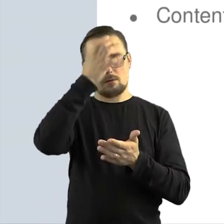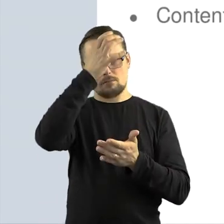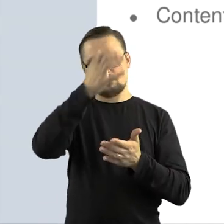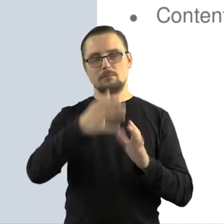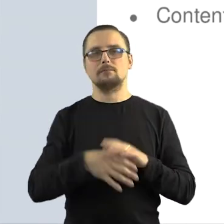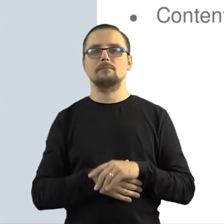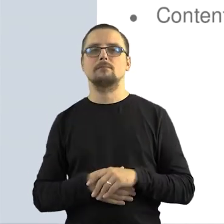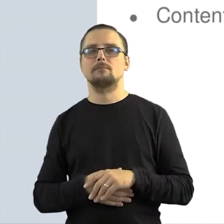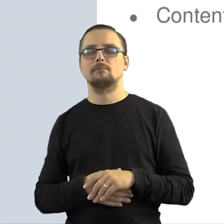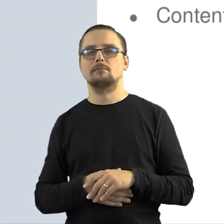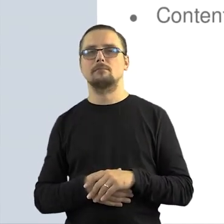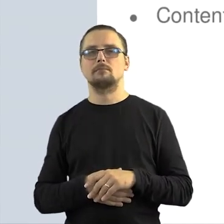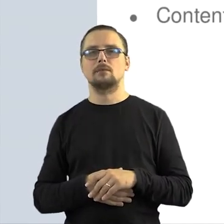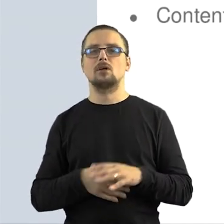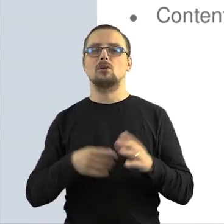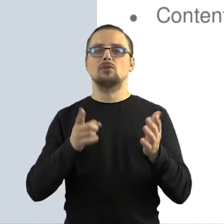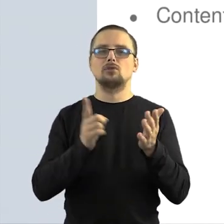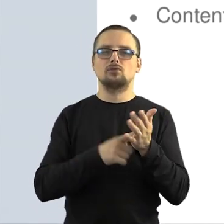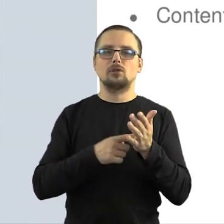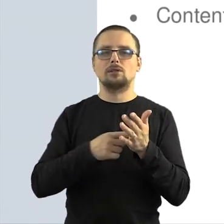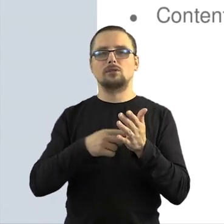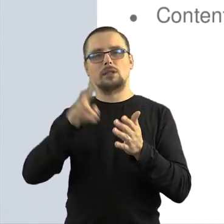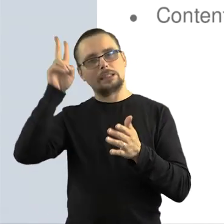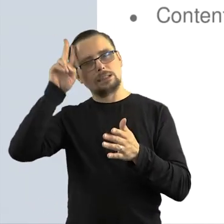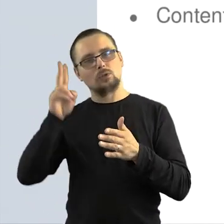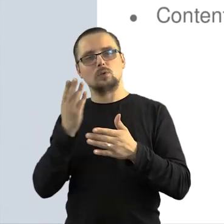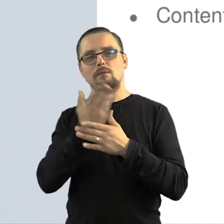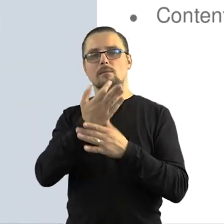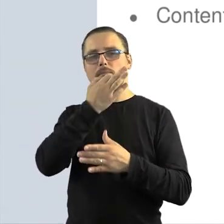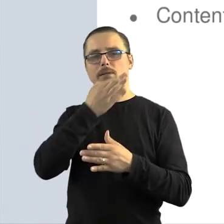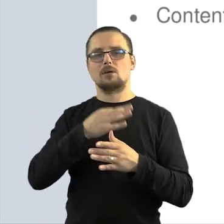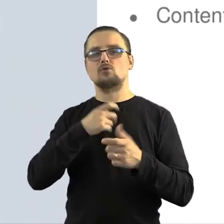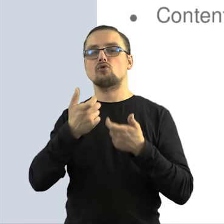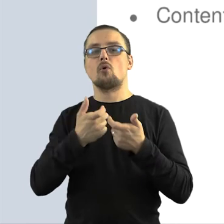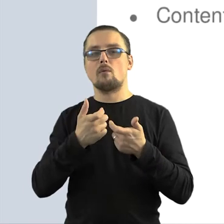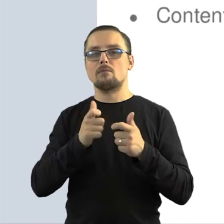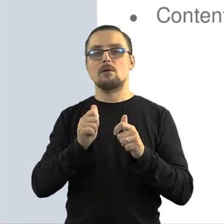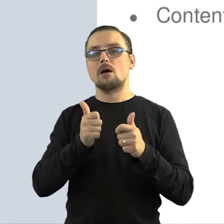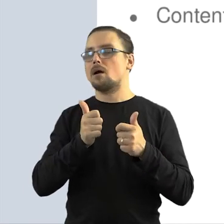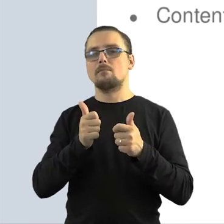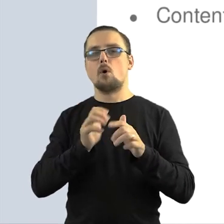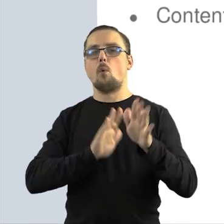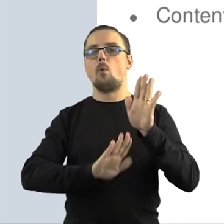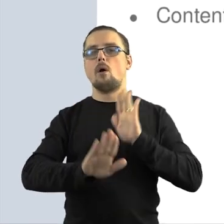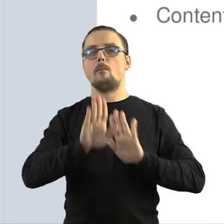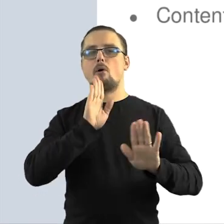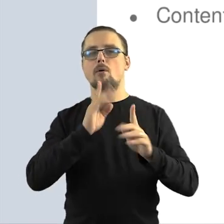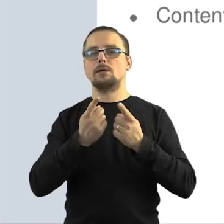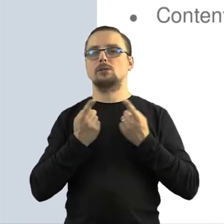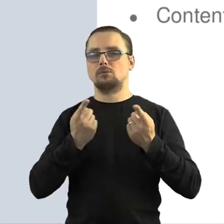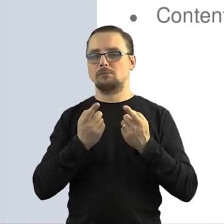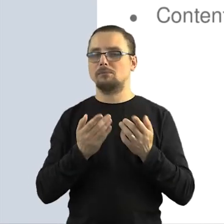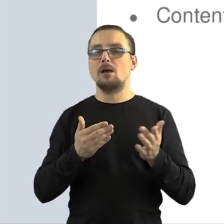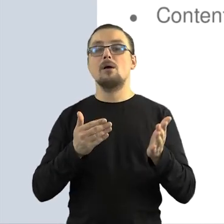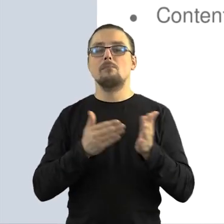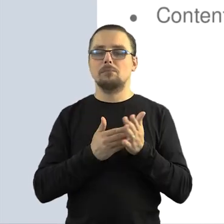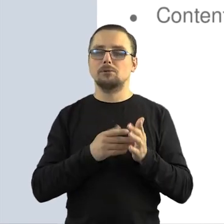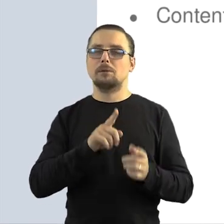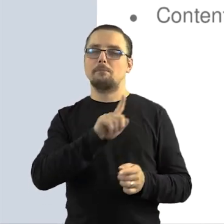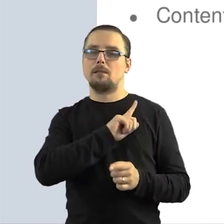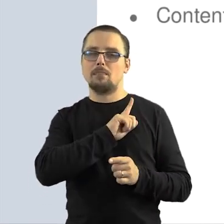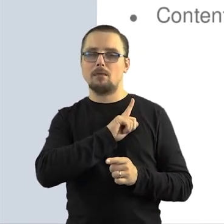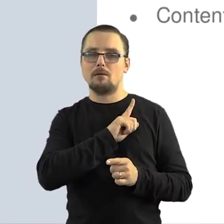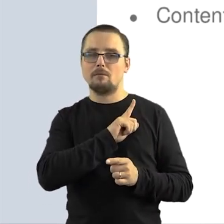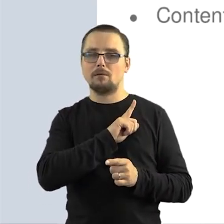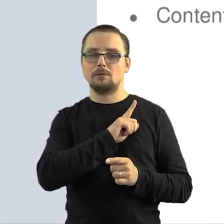domniemanego naruszenia praw autorskich. I tutaj zawsze się instytucje mnie pytają, co zrobić, żeby uniknąć takich sytuacji. Moja